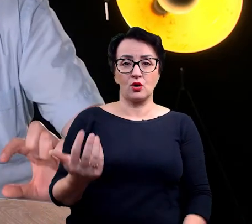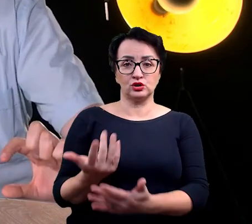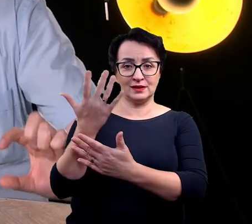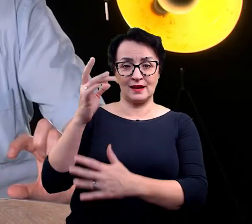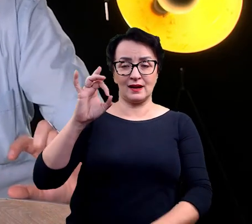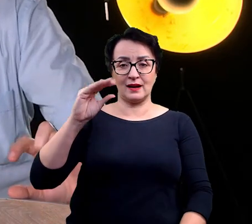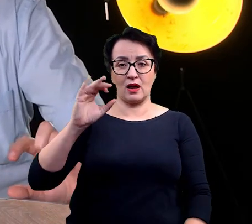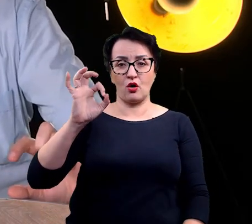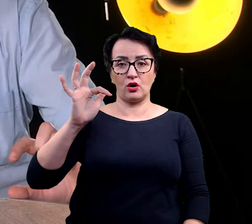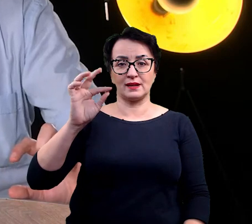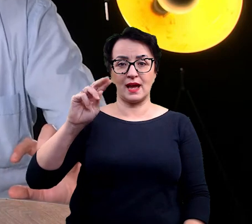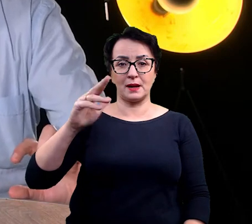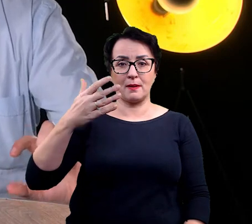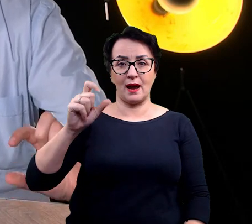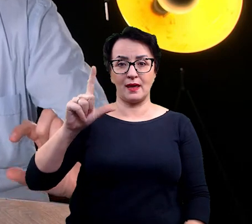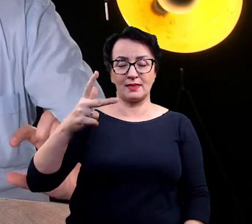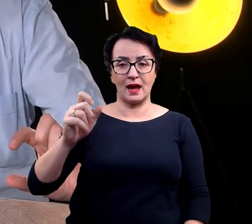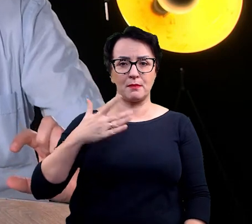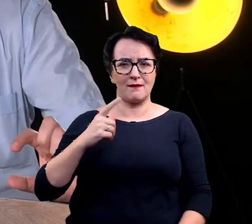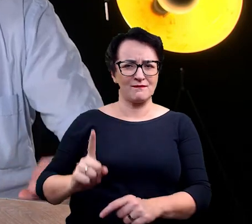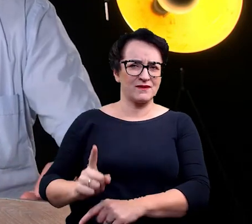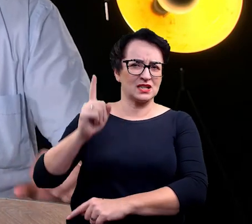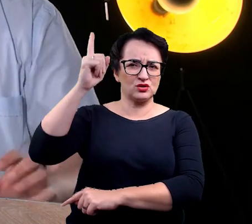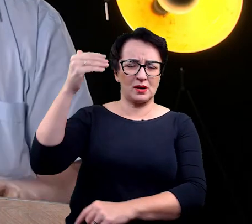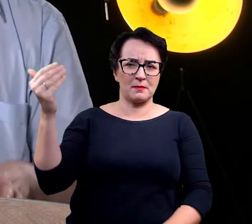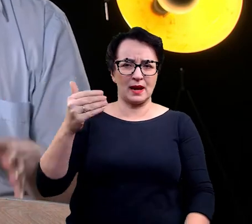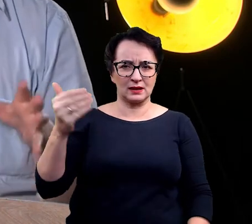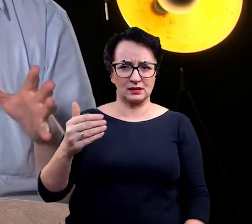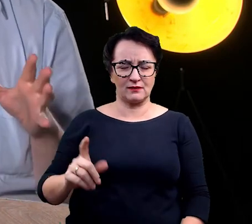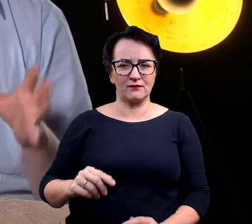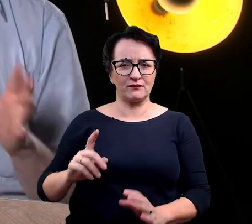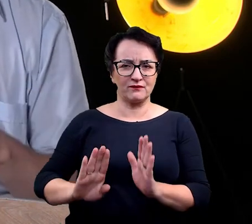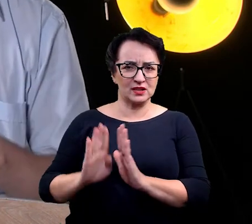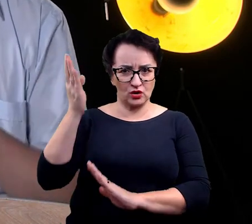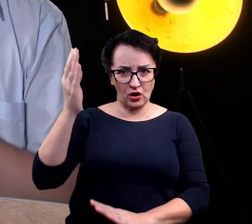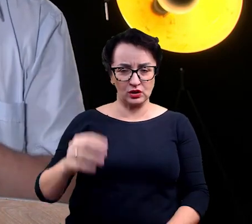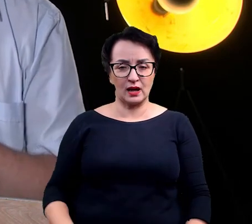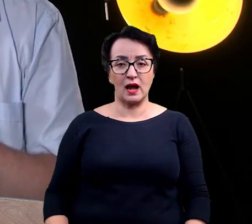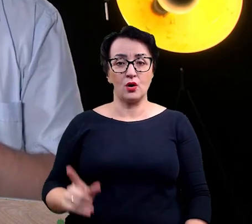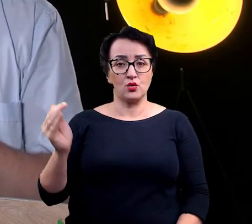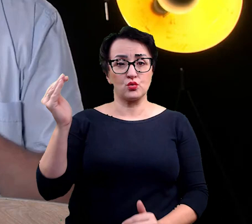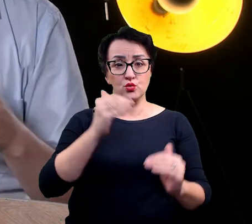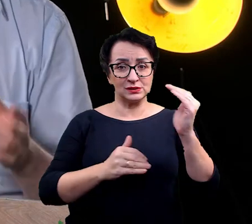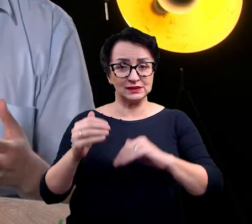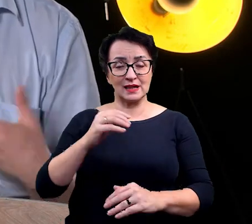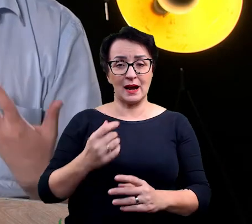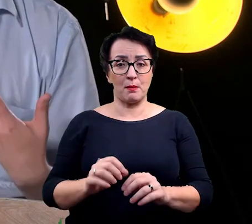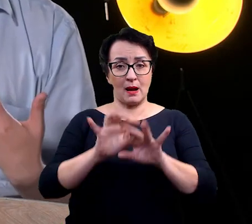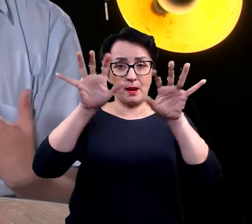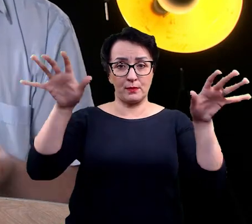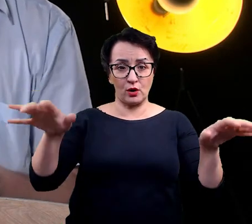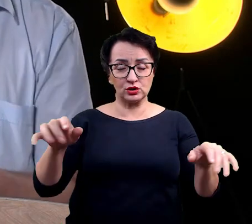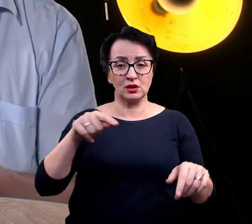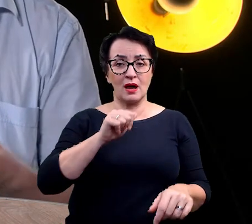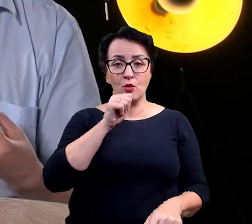ma 5 cm wysokości, to są najwyższe te rośliny. Ta górska paproć, która występuje w Europie, tworzy dwa